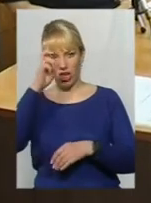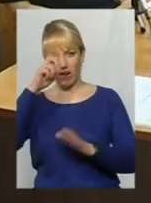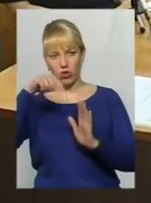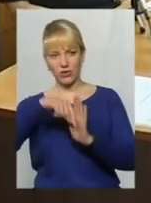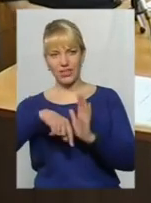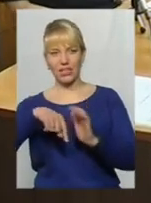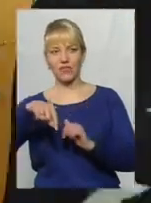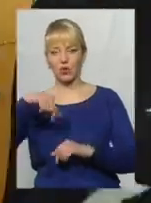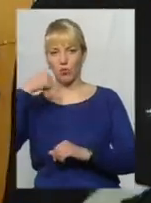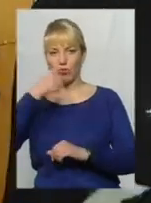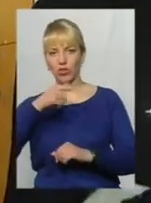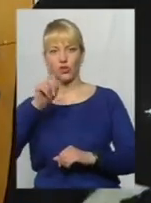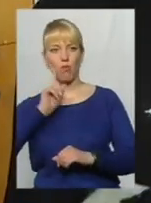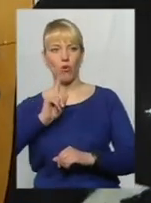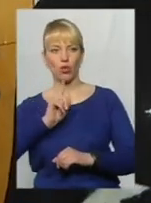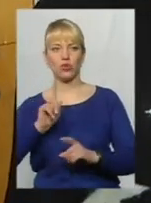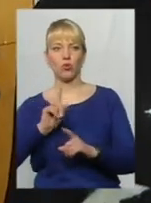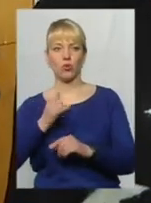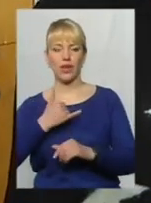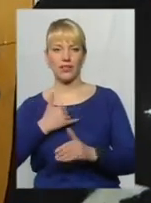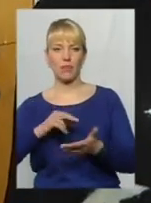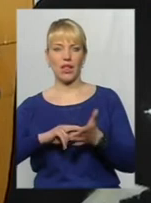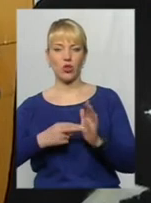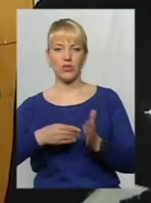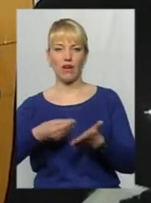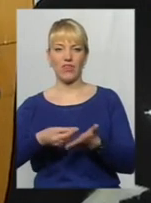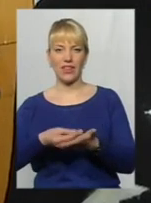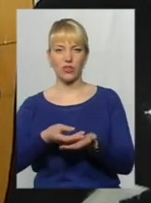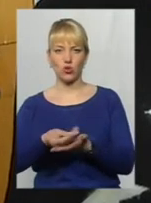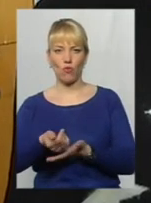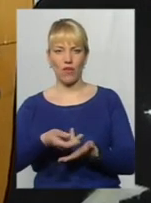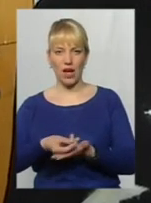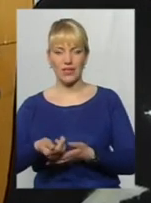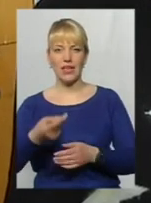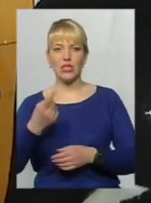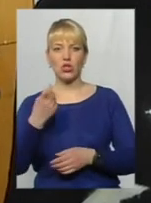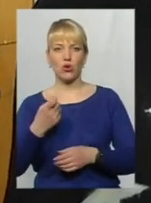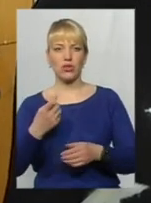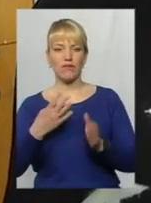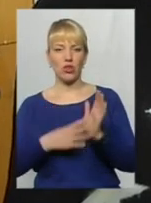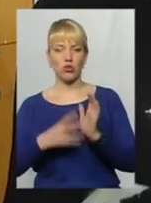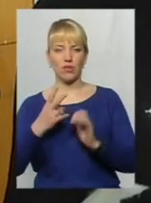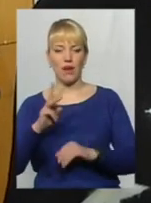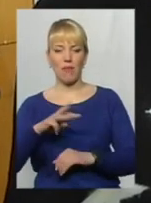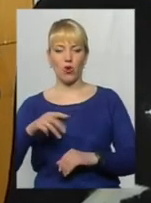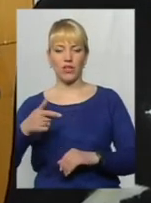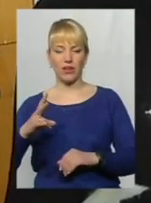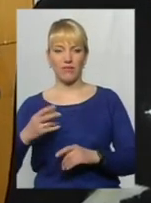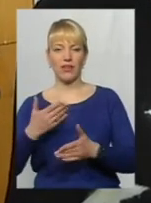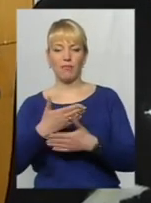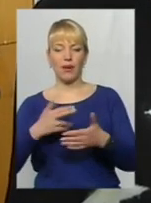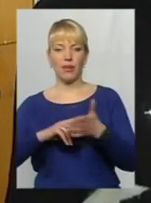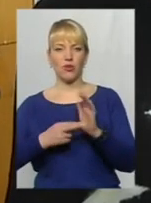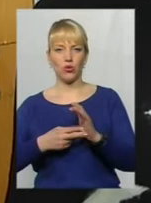поки що у нас планується фінансування у розмірі 192 мільйона гривень. За них ми плануємо